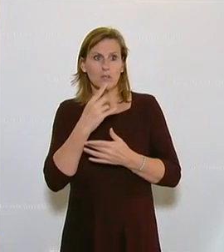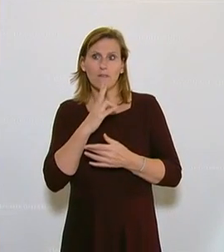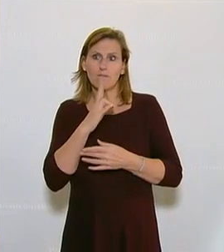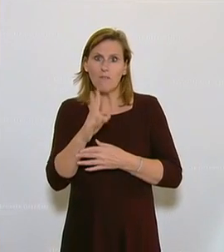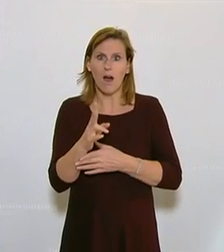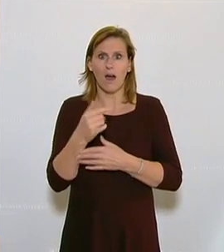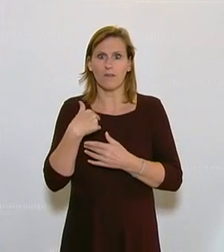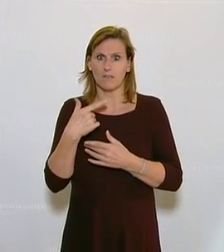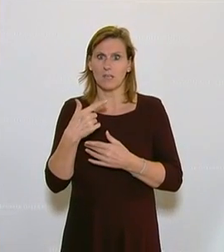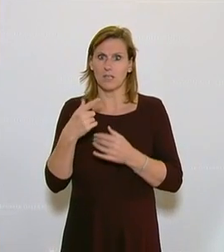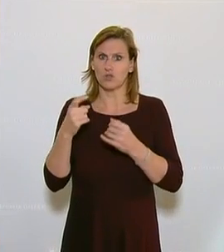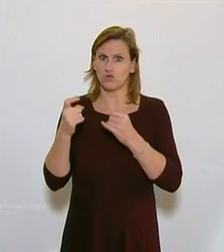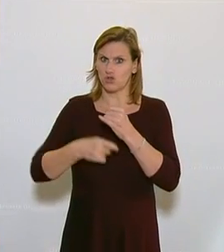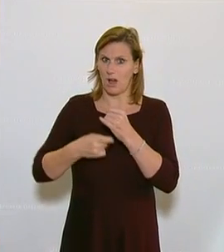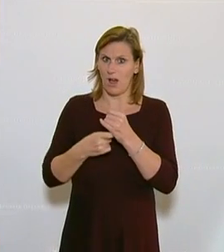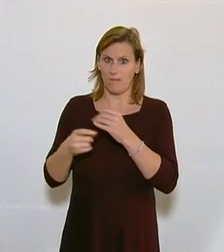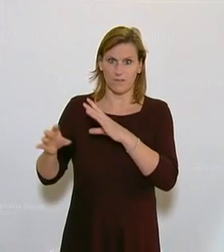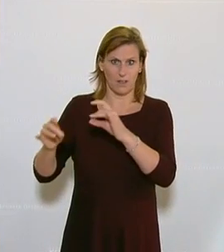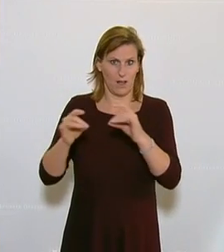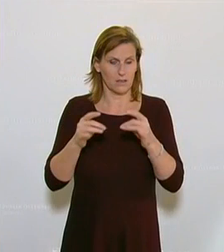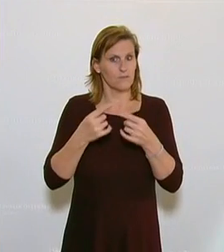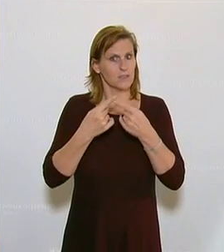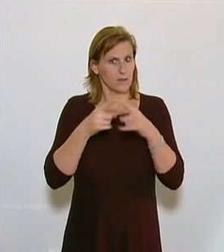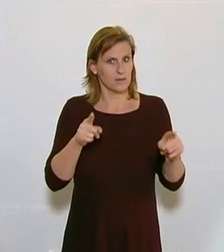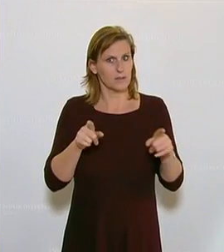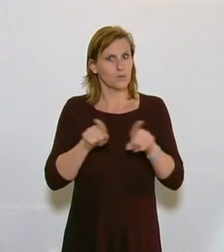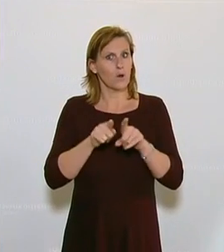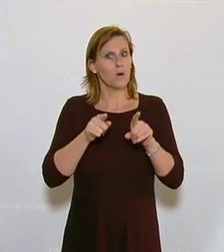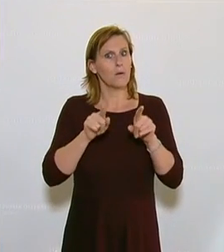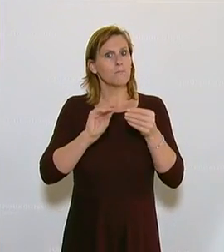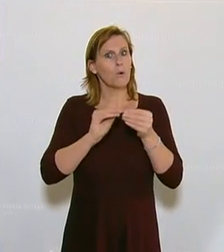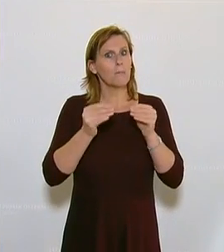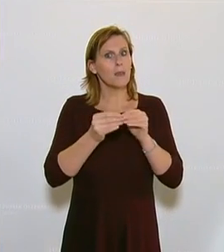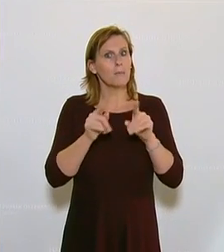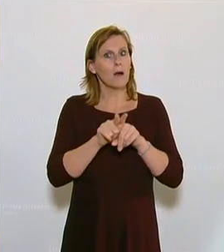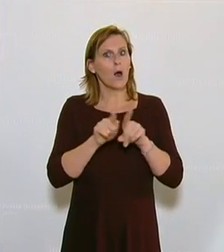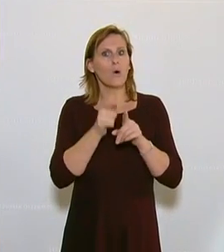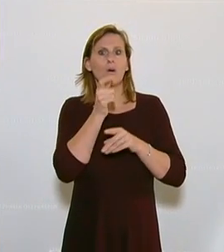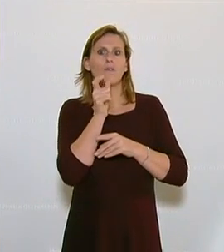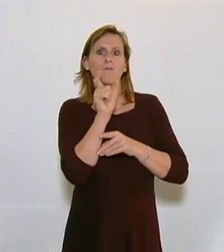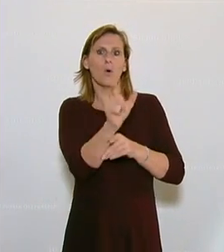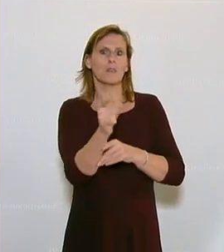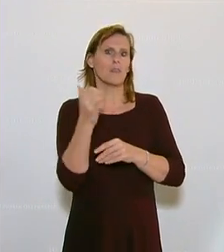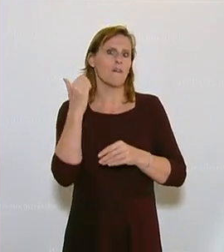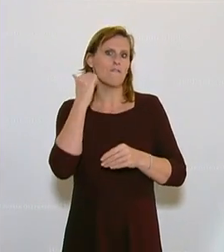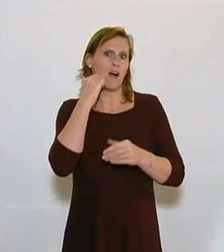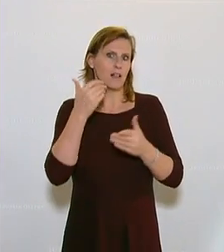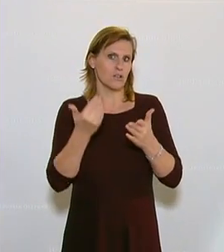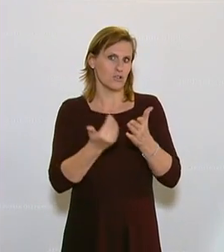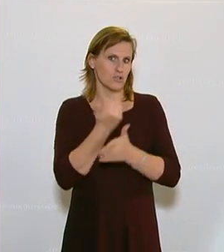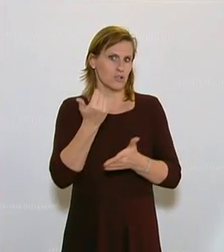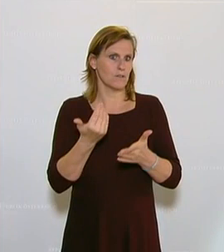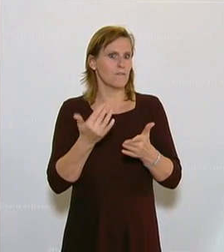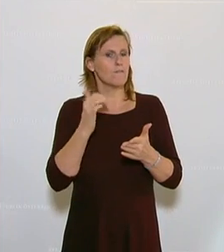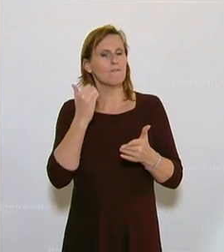wirklichen Delikten. Dann ist es was anderes. Und ein ähnliches Problem haben wir natürlich mit dem Begriff der Fake News, also der Falschmeldungen.